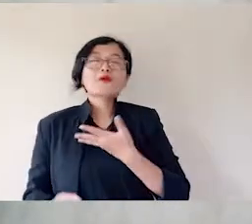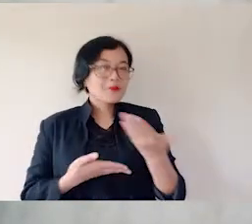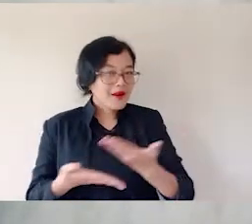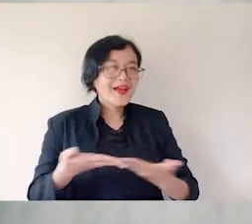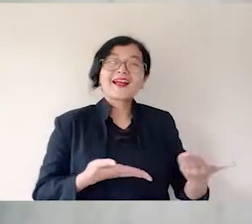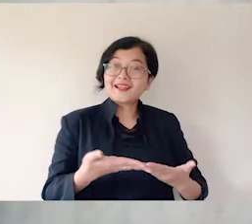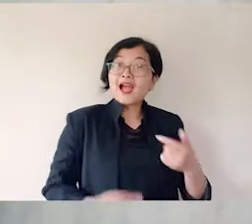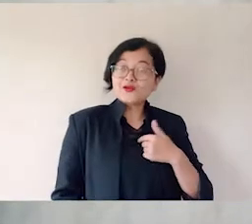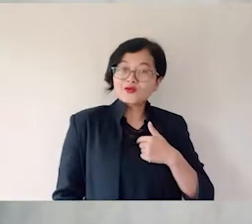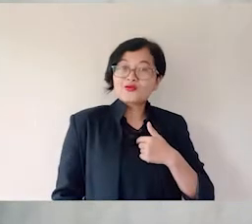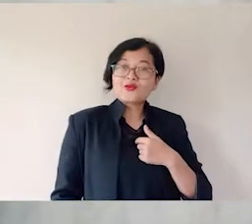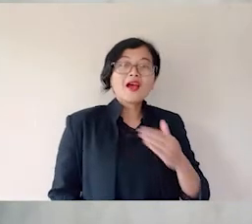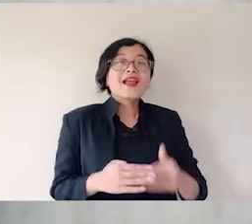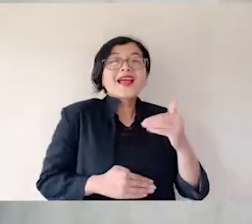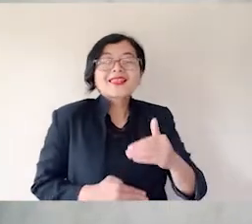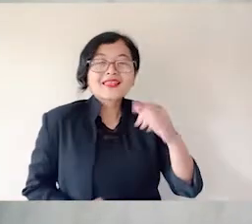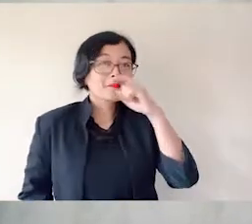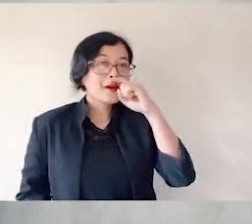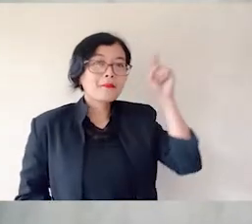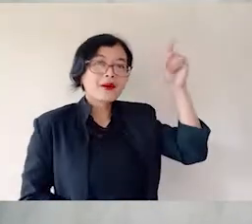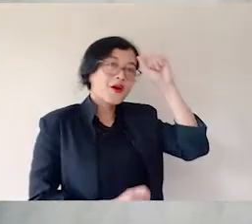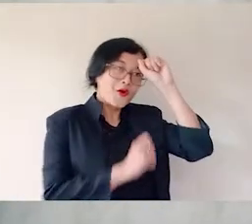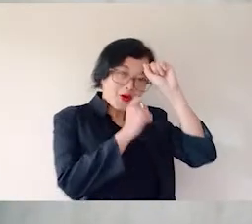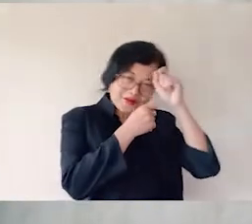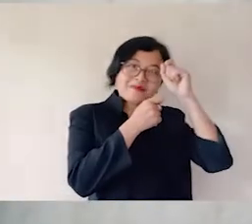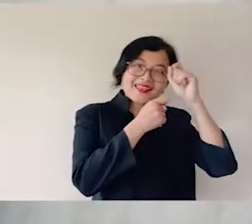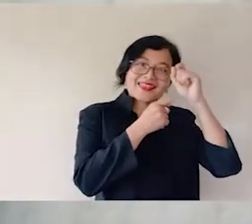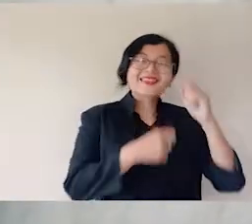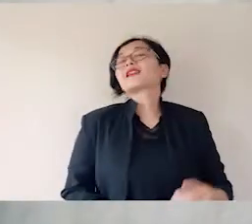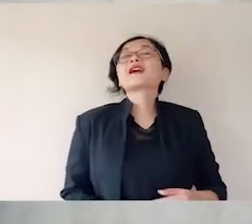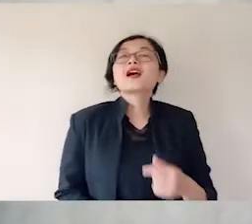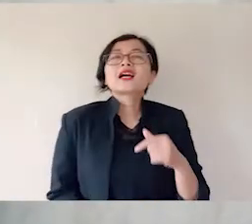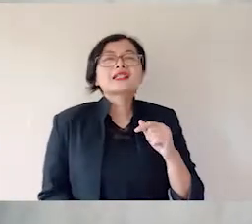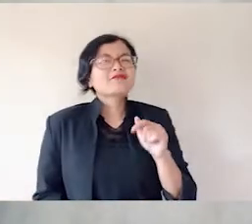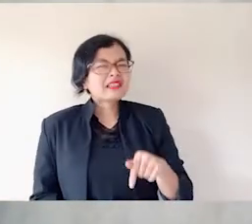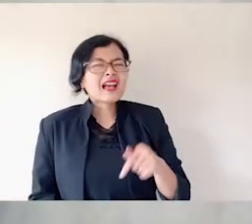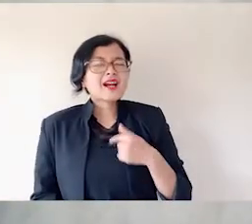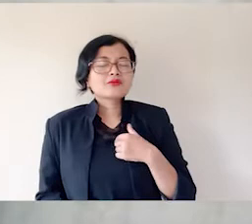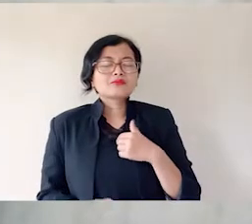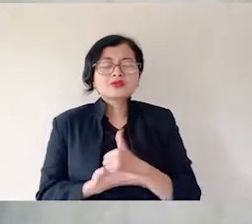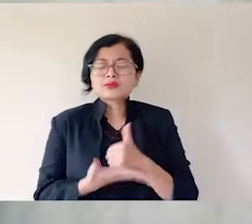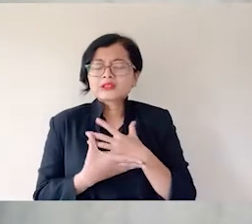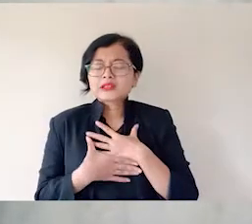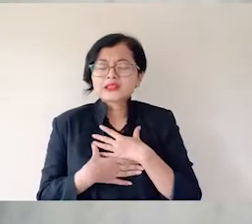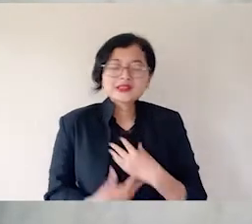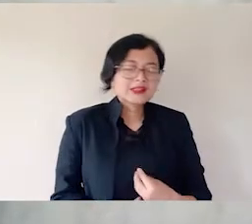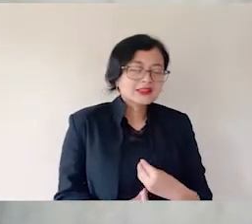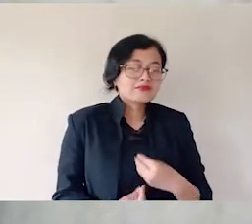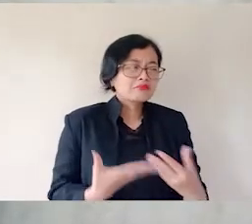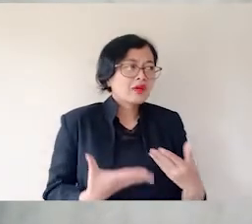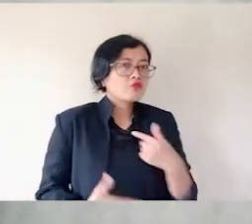aku, ia akan dihormati Bapak. Sekarang jiwaku terharu dan apakah yang akan kukatakan?